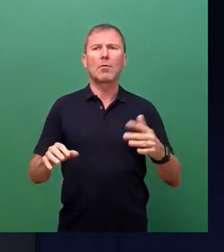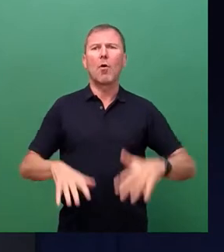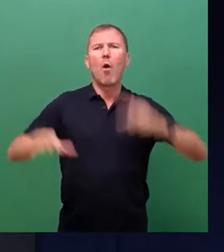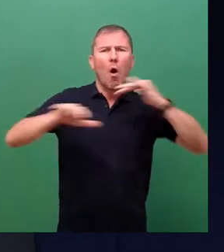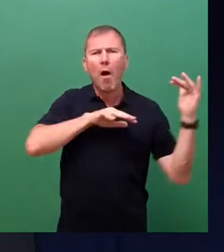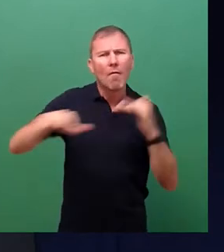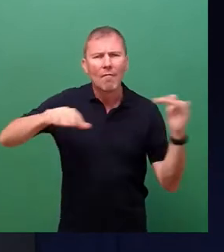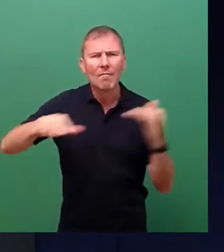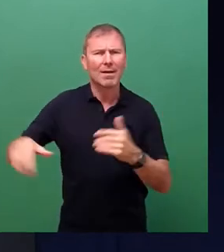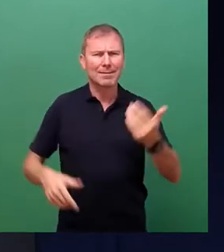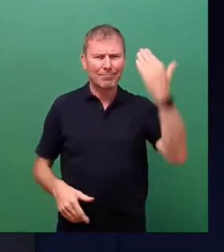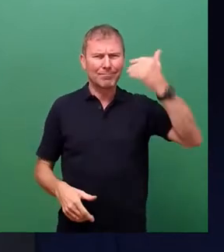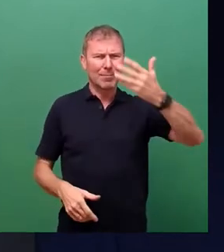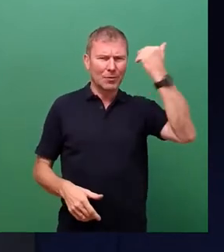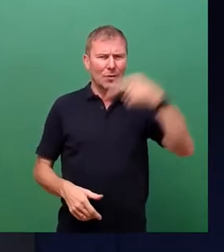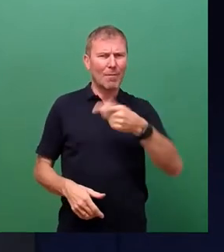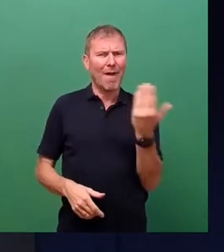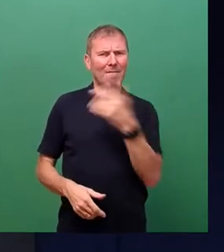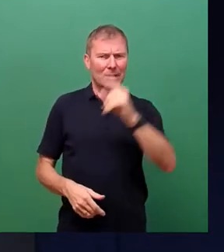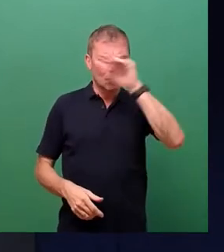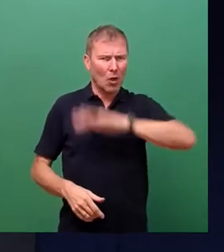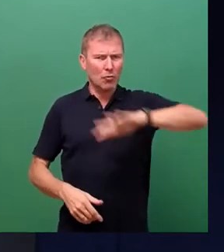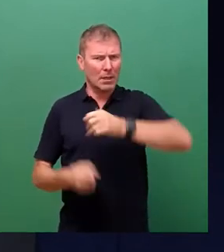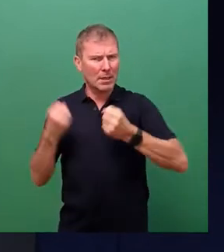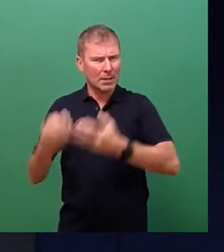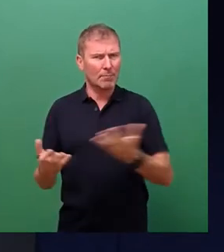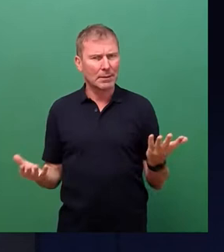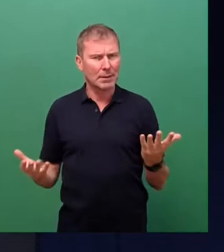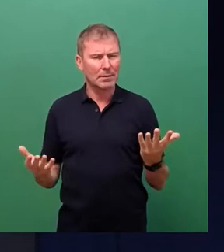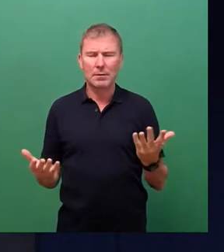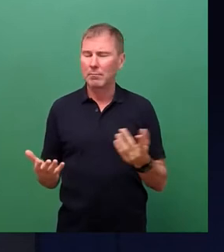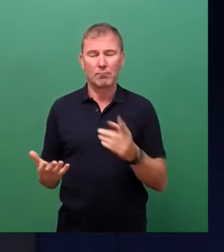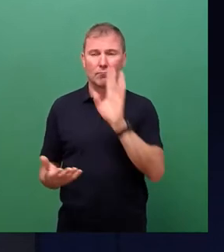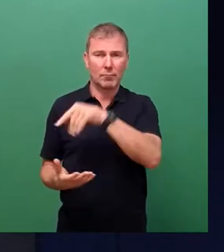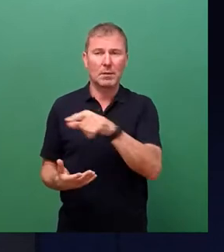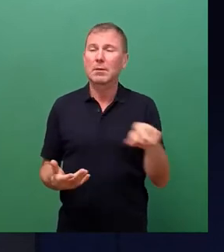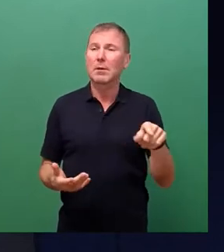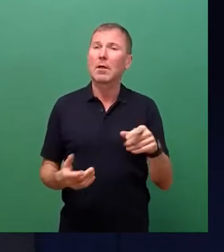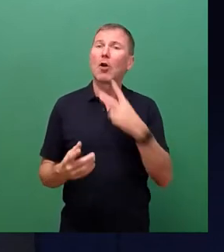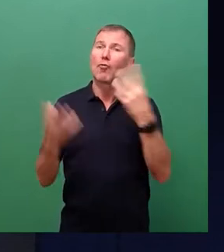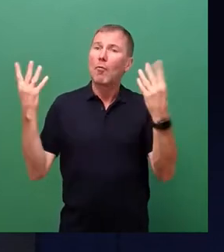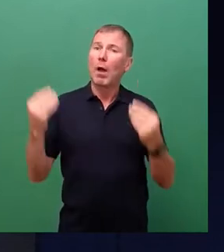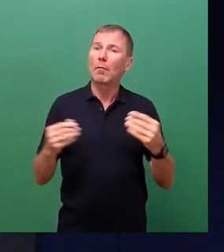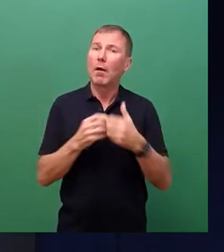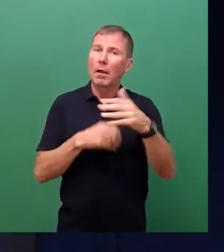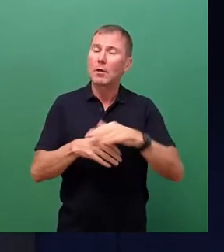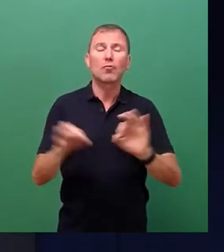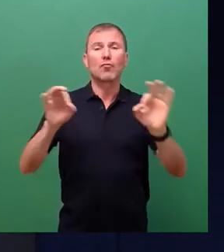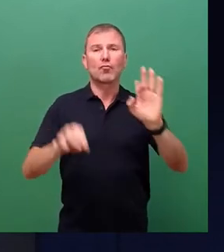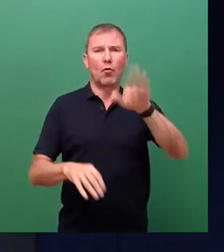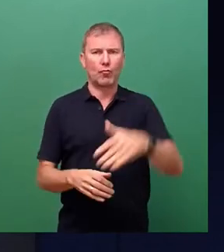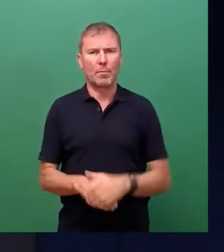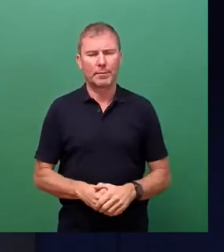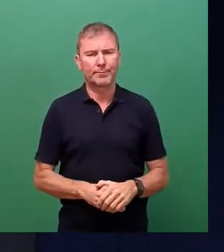im Hochsommer in Westdeutschland, wie sie Westdeutschland gerade heimsuchten. Es ist in diesem Artikel